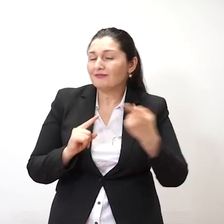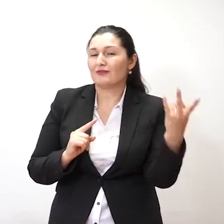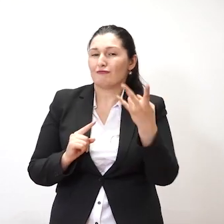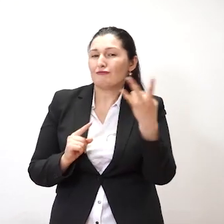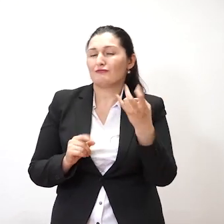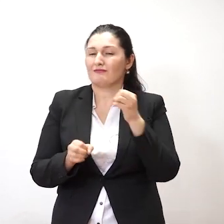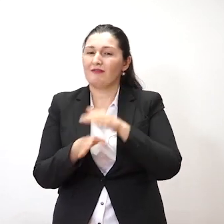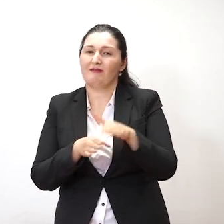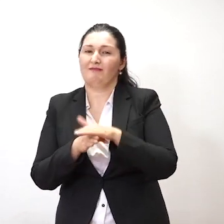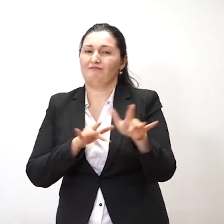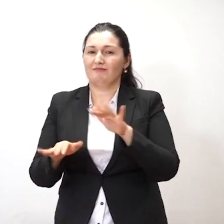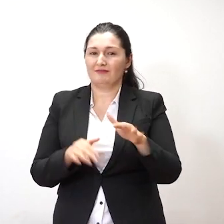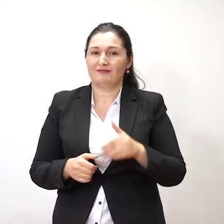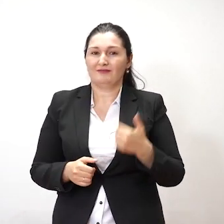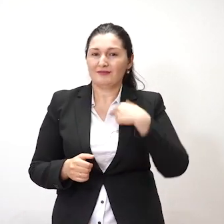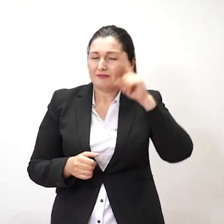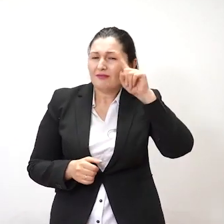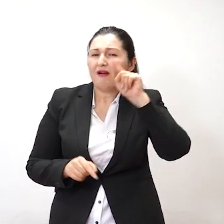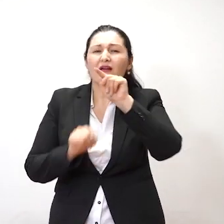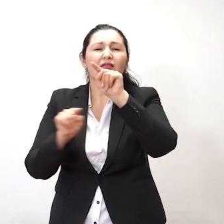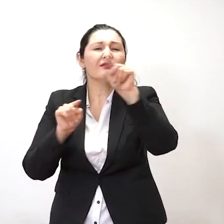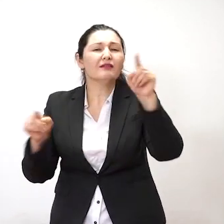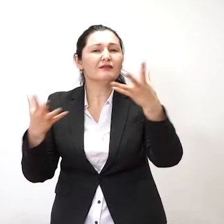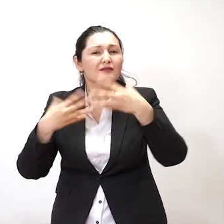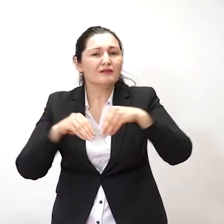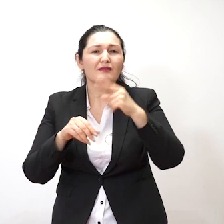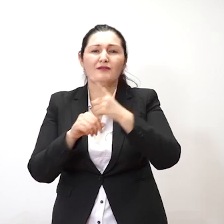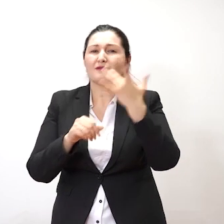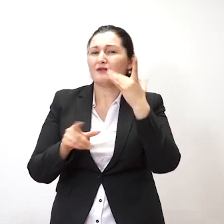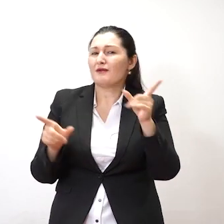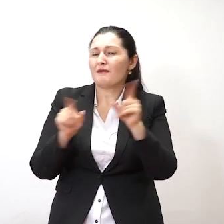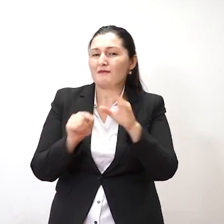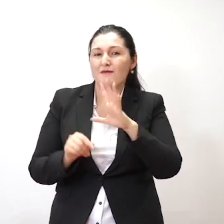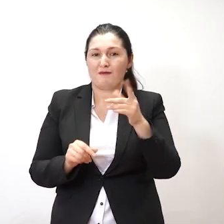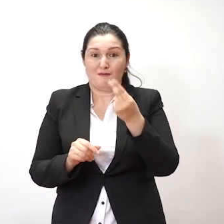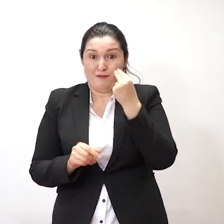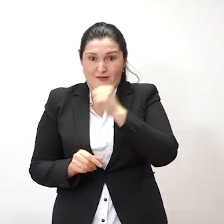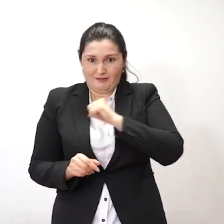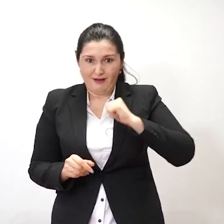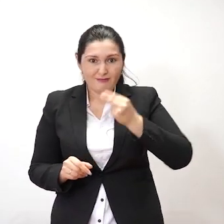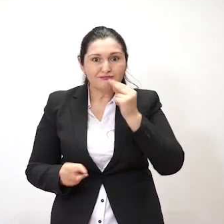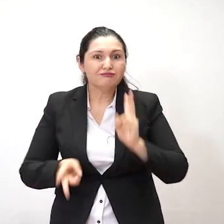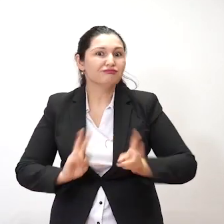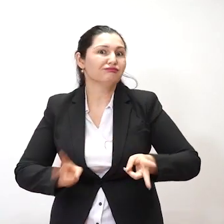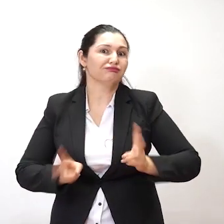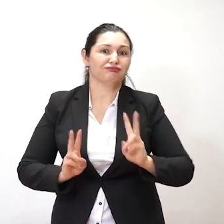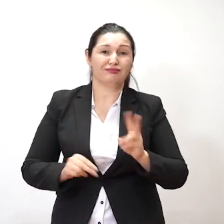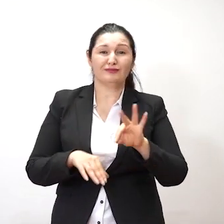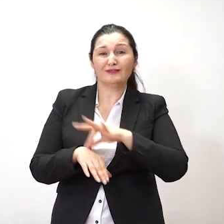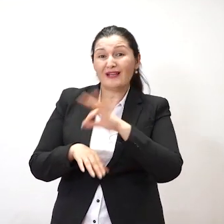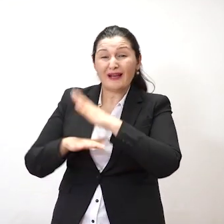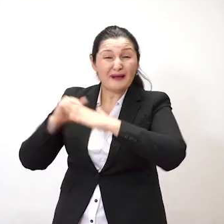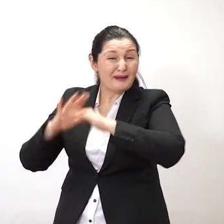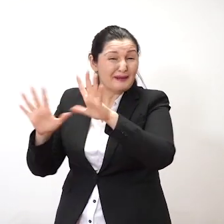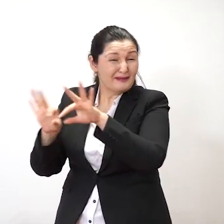انجام بیدید خوب است. برای مثل من اوله وره می دونم که هفته یک مرد ها خوراق می پزند. این مرد خودش خوراق می پزند. هرچند همسرش کتبانوی